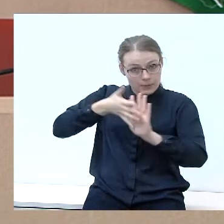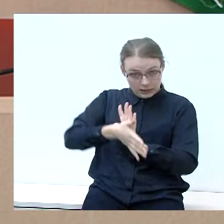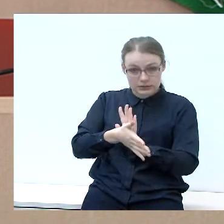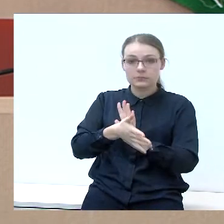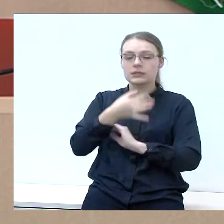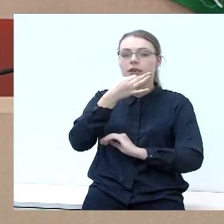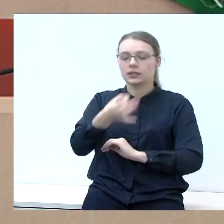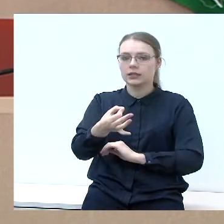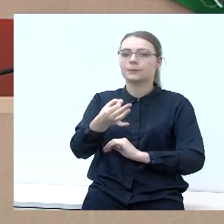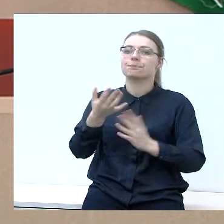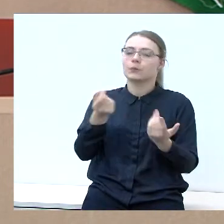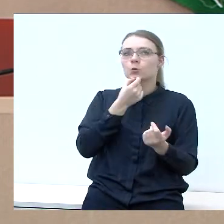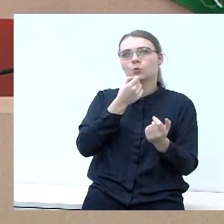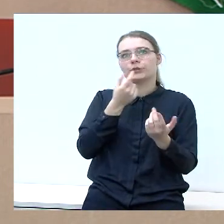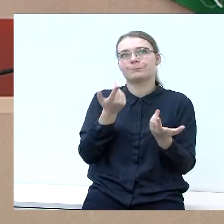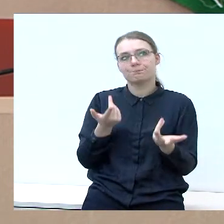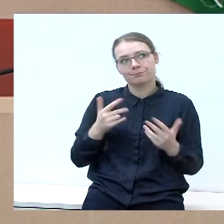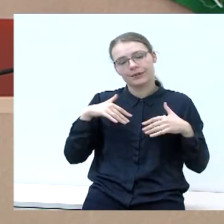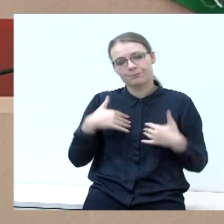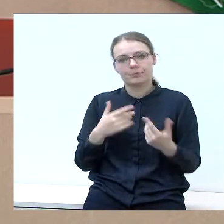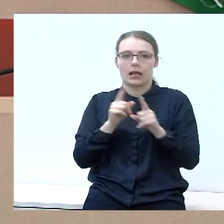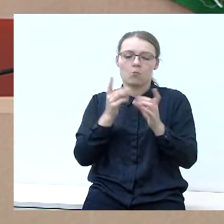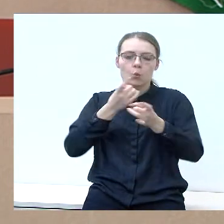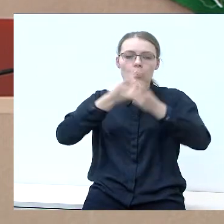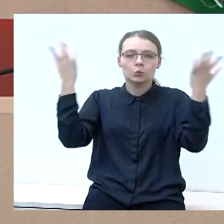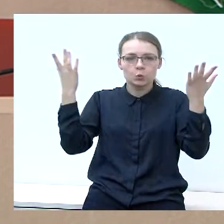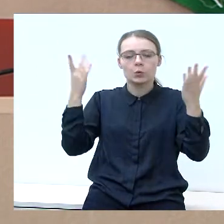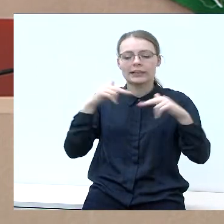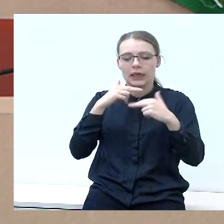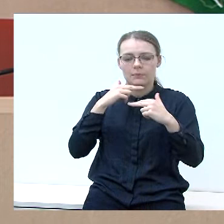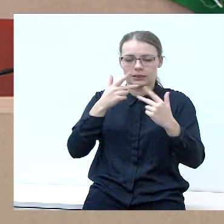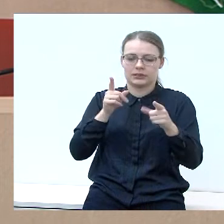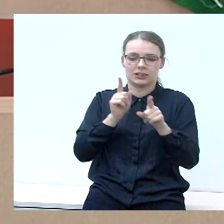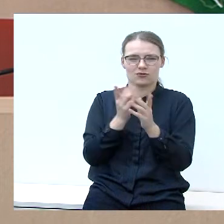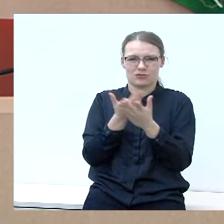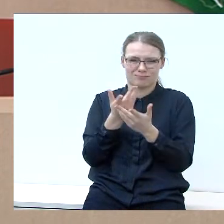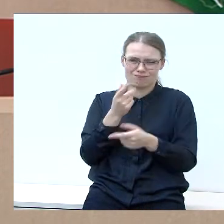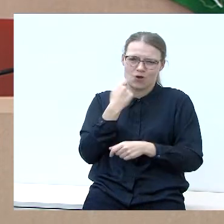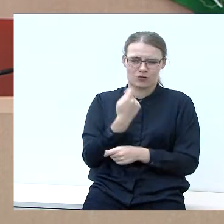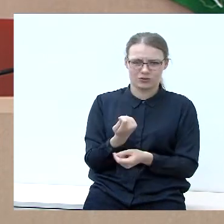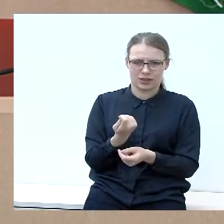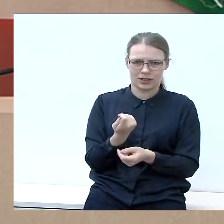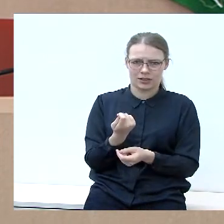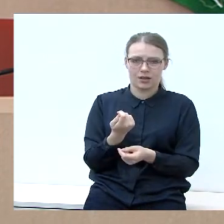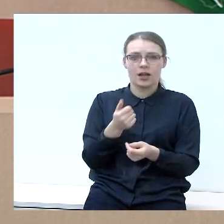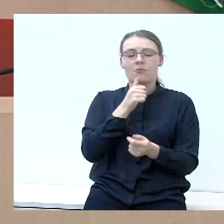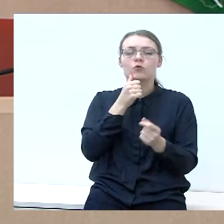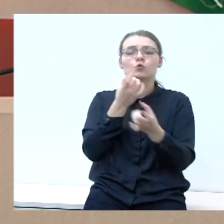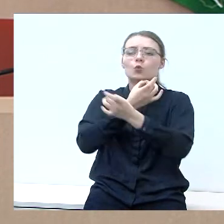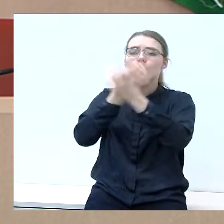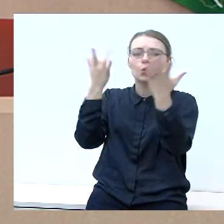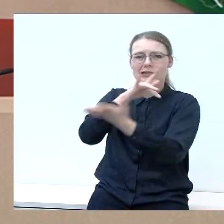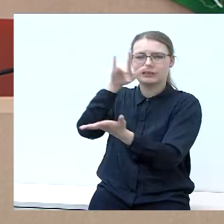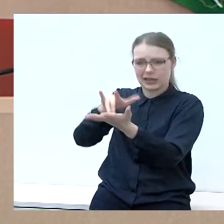kad vis dėlto kultūrai, kalvarėjose valdybėje skiriamą, labai menkas dėmesys. Vien pažiūrėjau į tai, kad kultūros centras